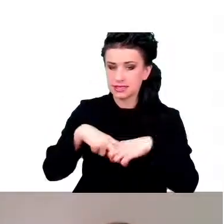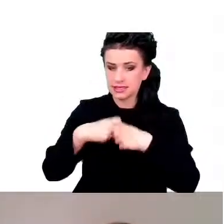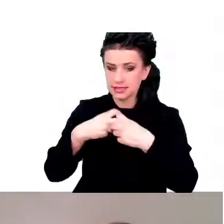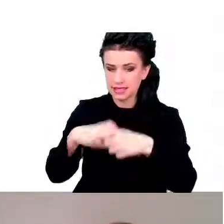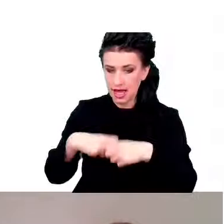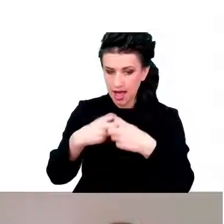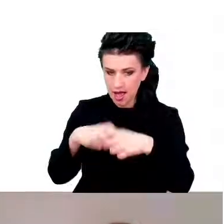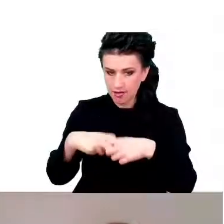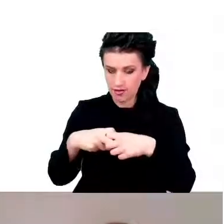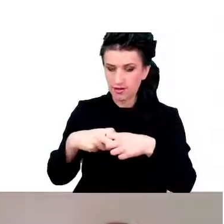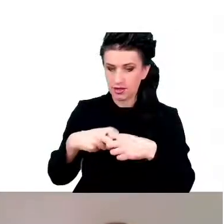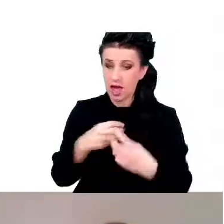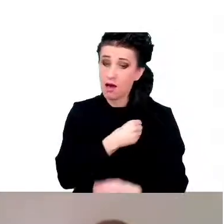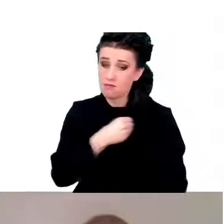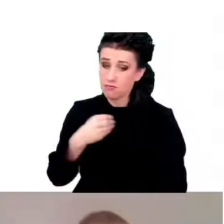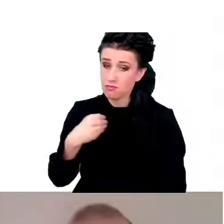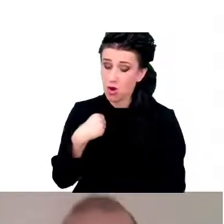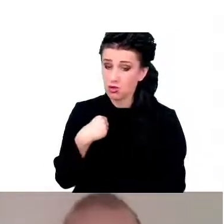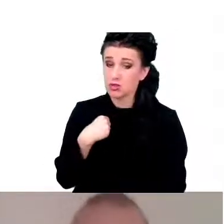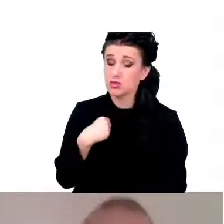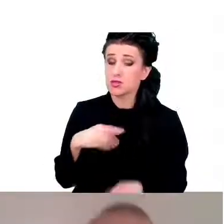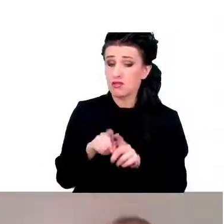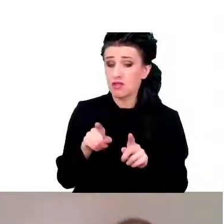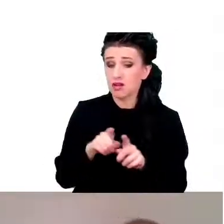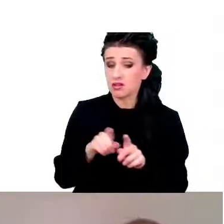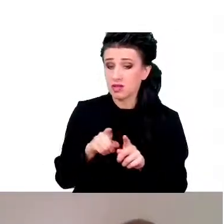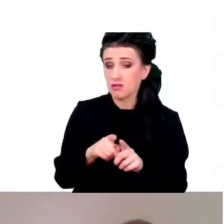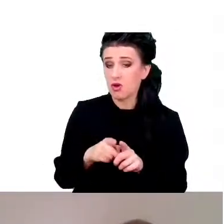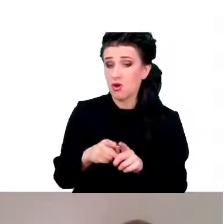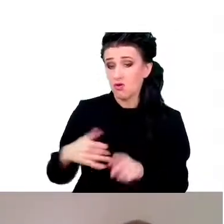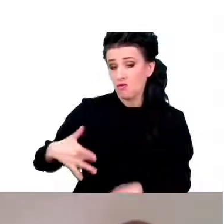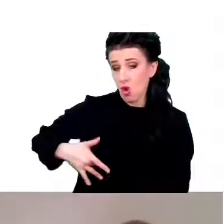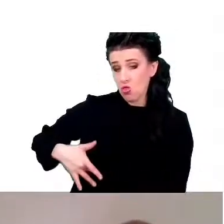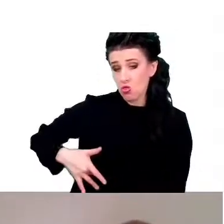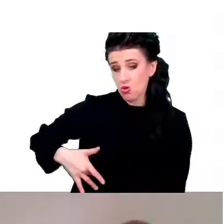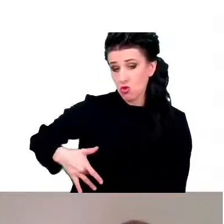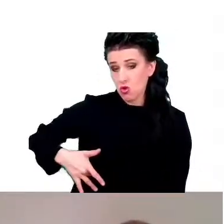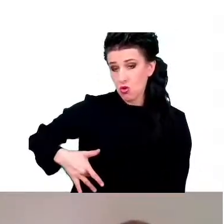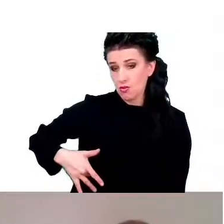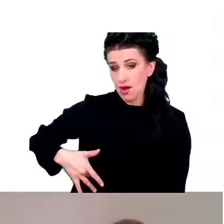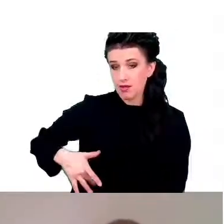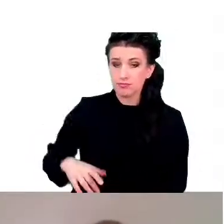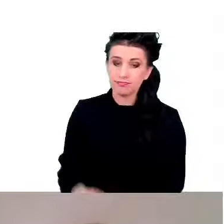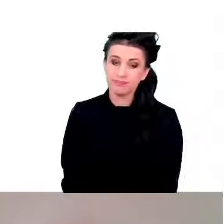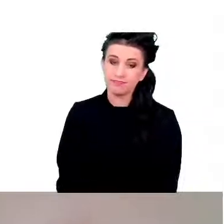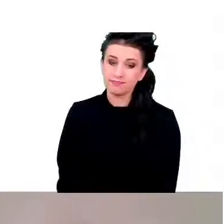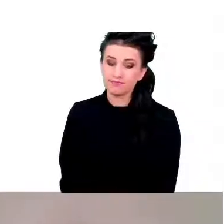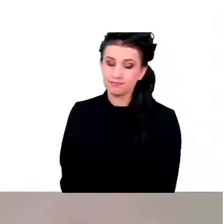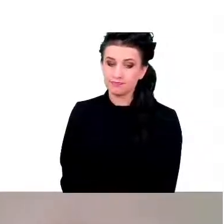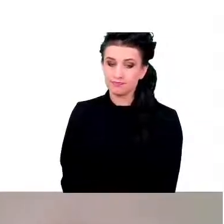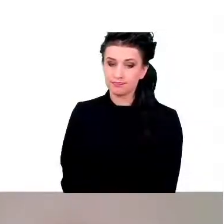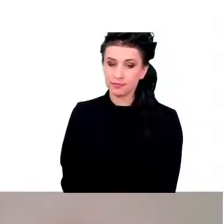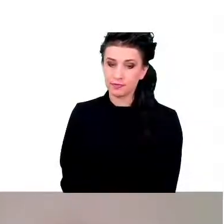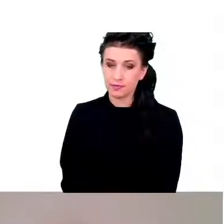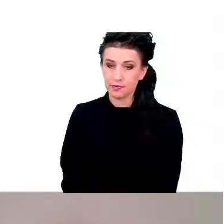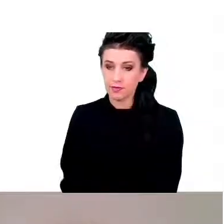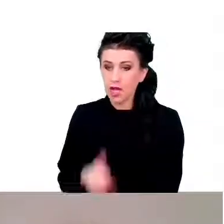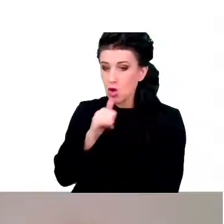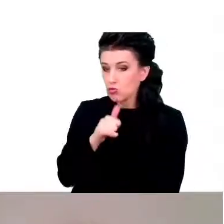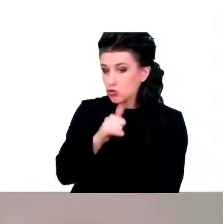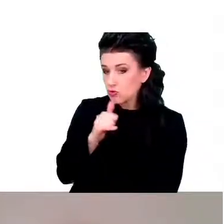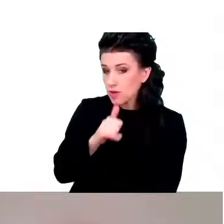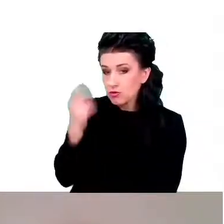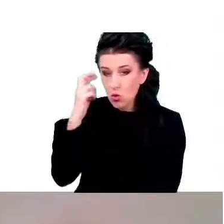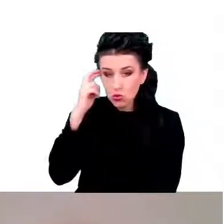W Polsce to wyjątkowo często wątroba. I żeby spróbować zrozumieć